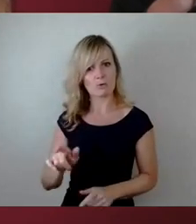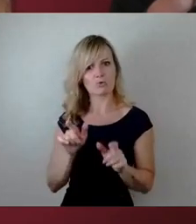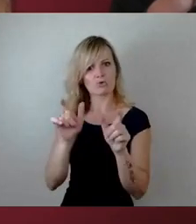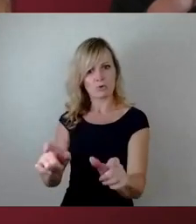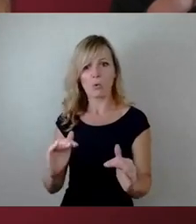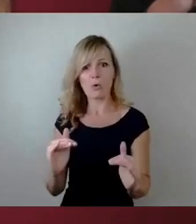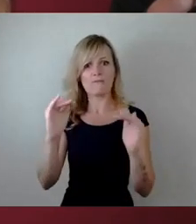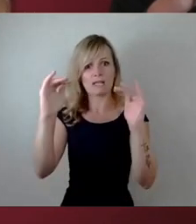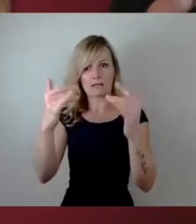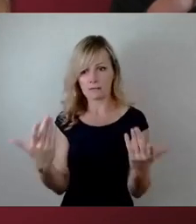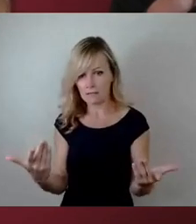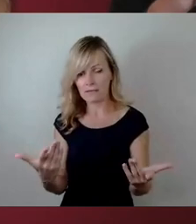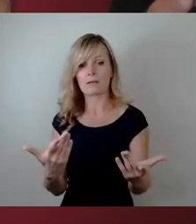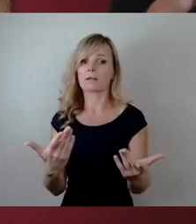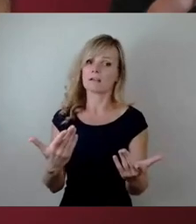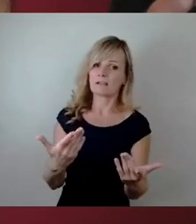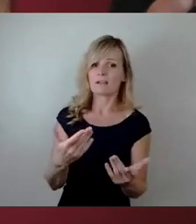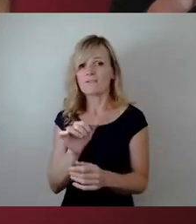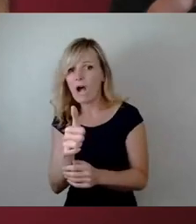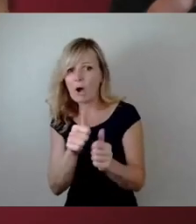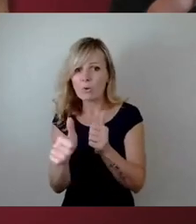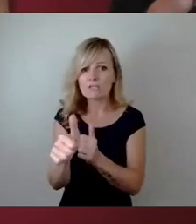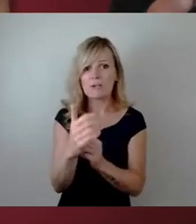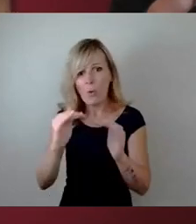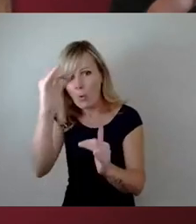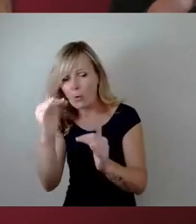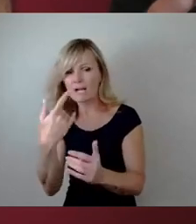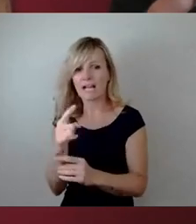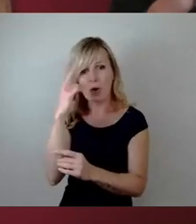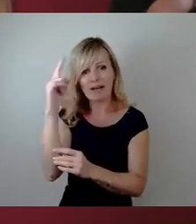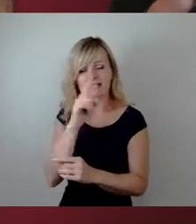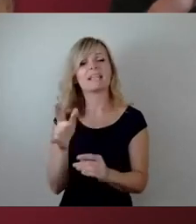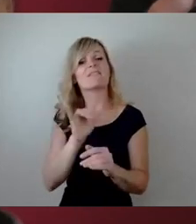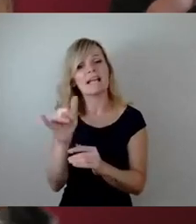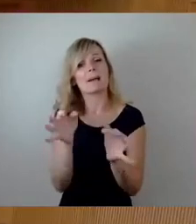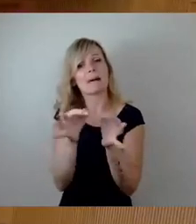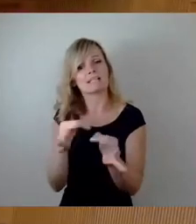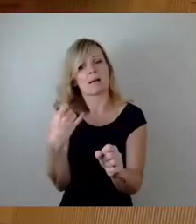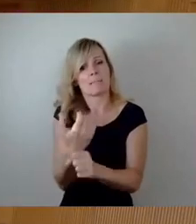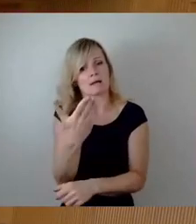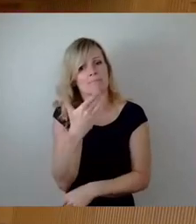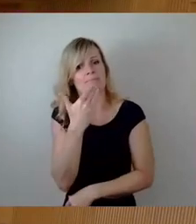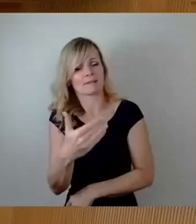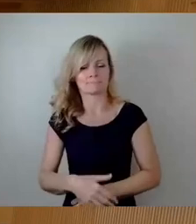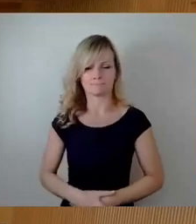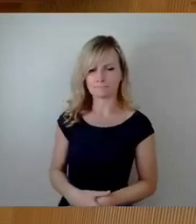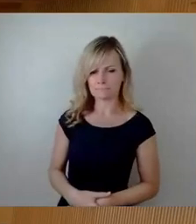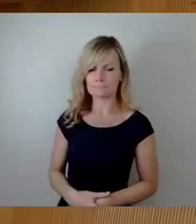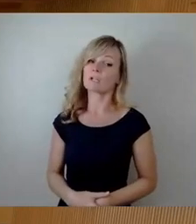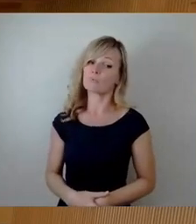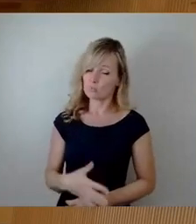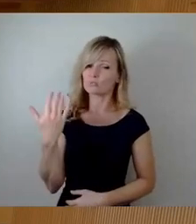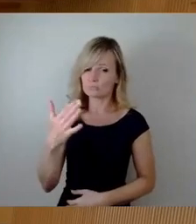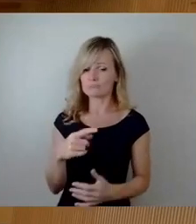was ja vielleicht sich nie ganz vorhersehen lässt, wie hoch es denn wird, getroffen werden? Danke. Also es waren jetzt sehr umfangreiche